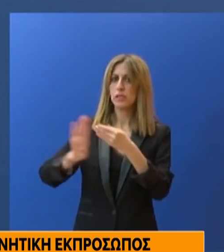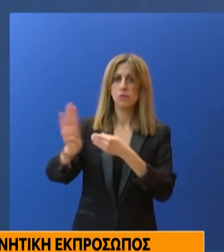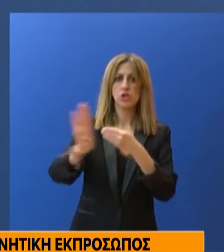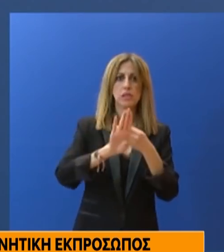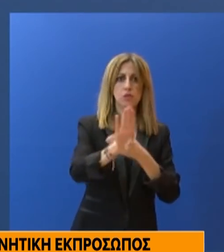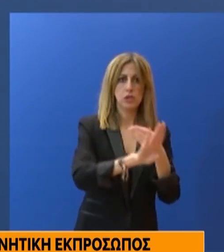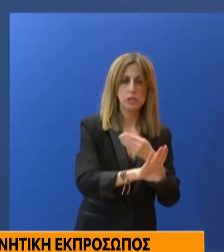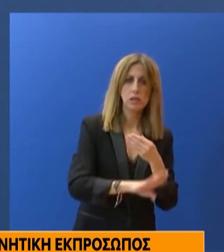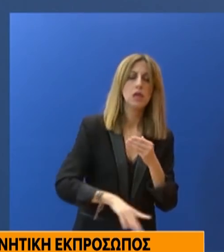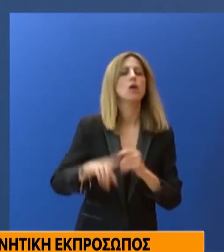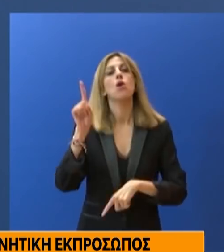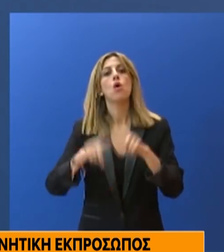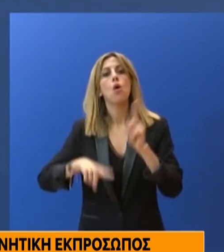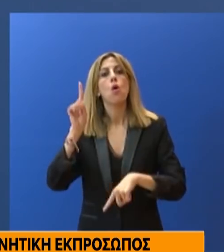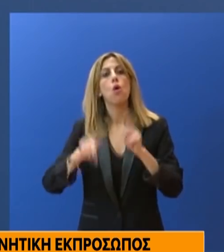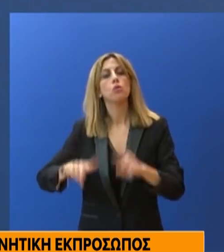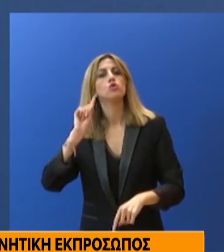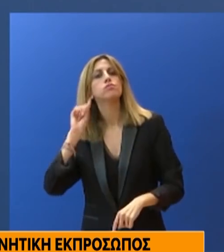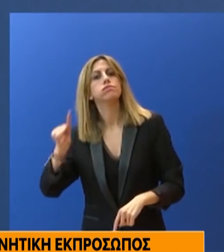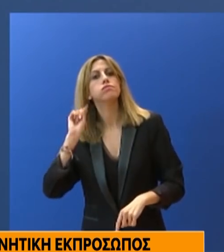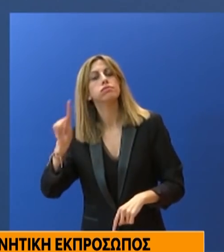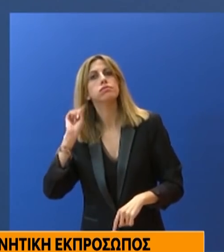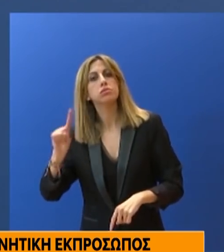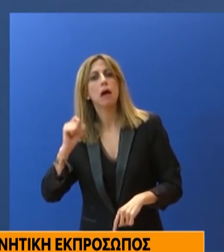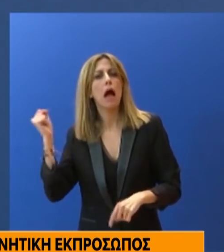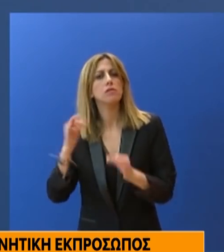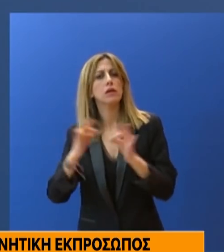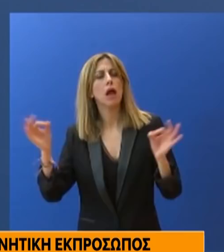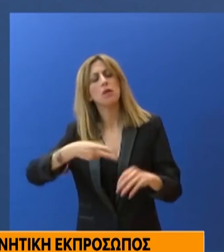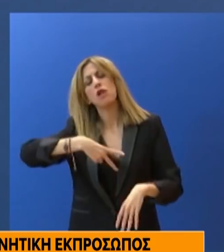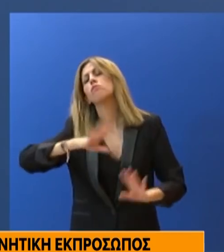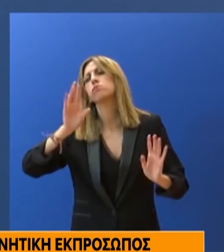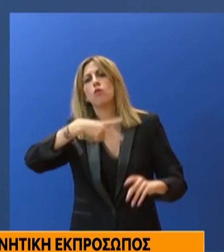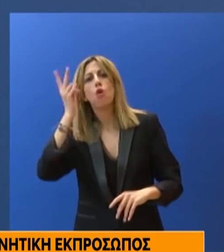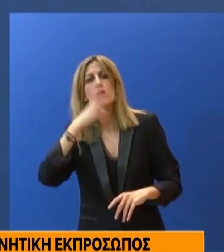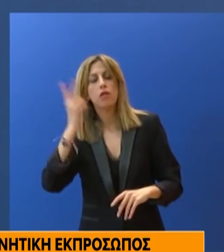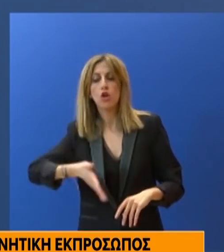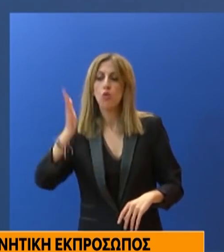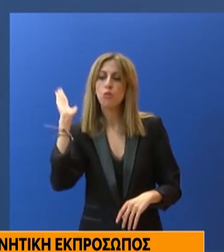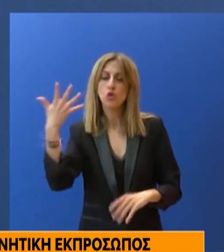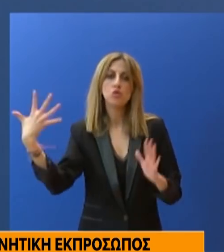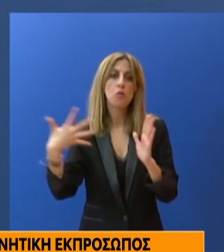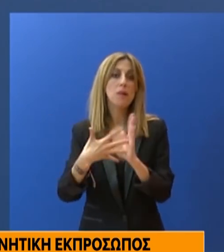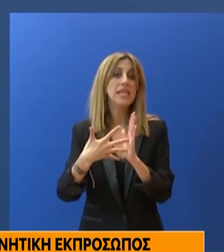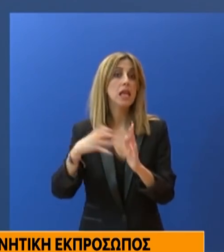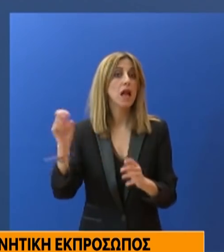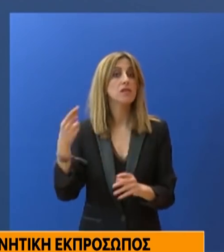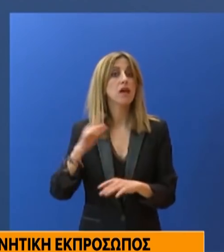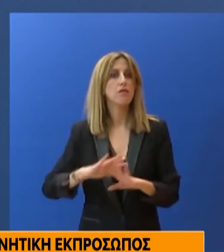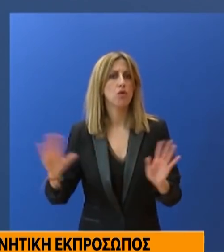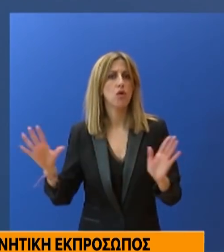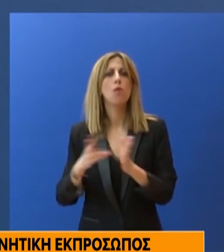αντιμετώπισης της διασποράς του κορονοϊού. Θα επιβάλλονται πρόστιμα 5.000 ευρώ σε όσους δείχνοντας αντικοινωνική συμπεριφορά